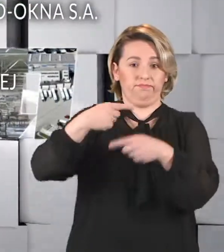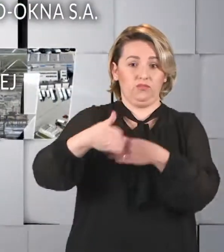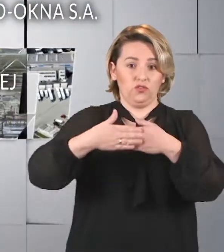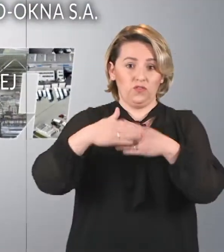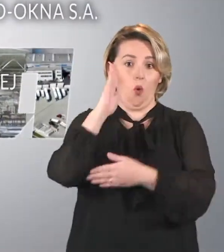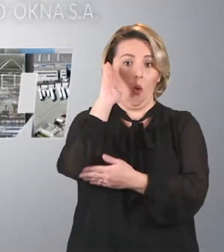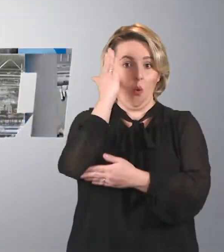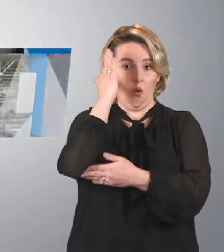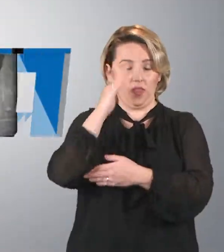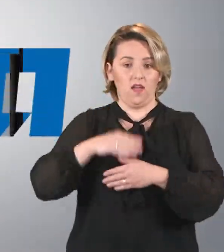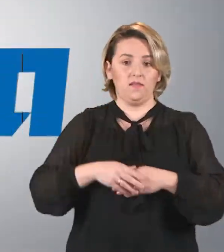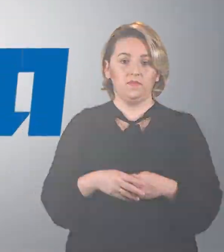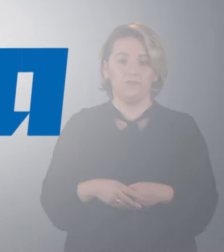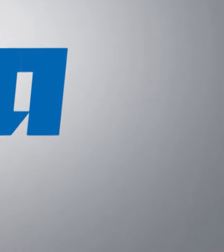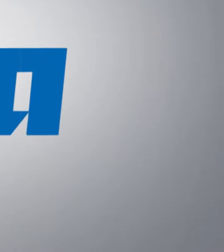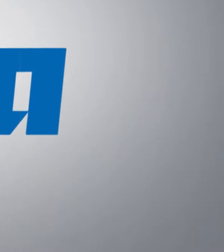stolarki otworowej.